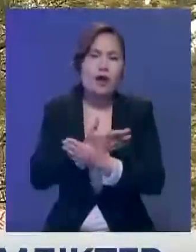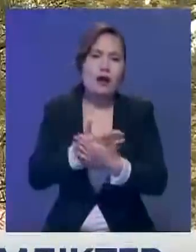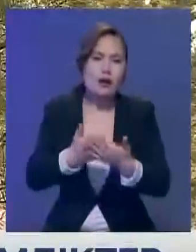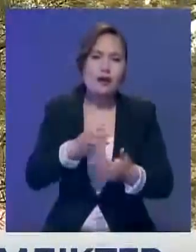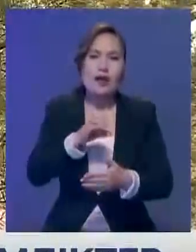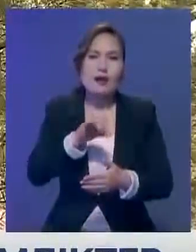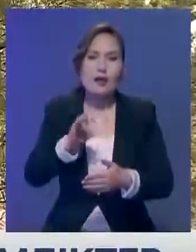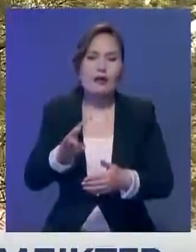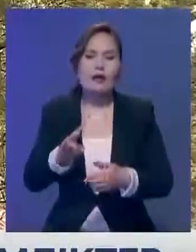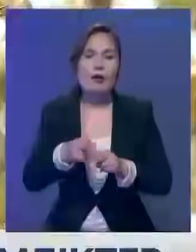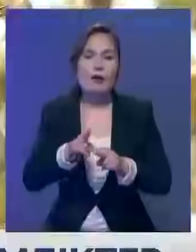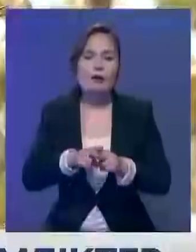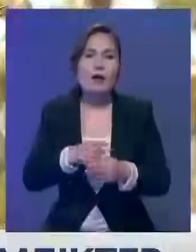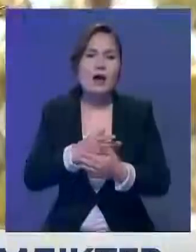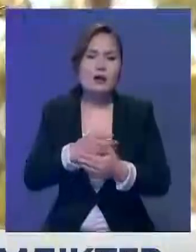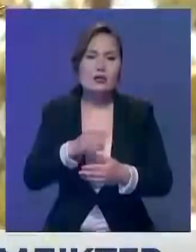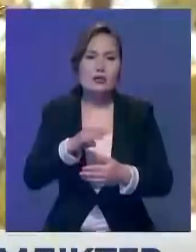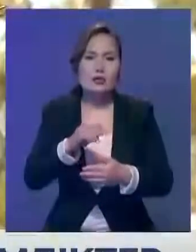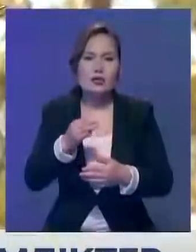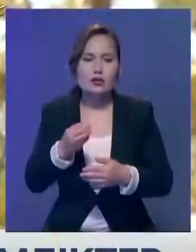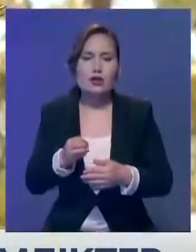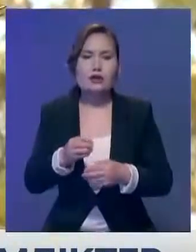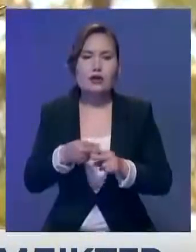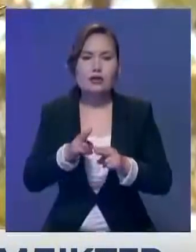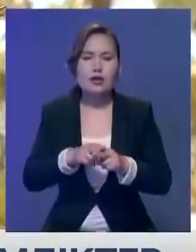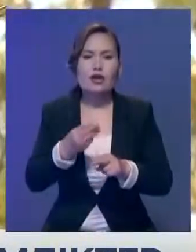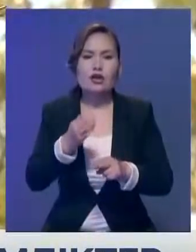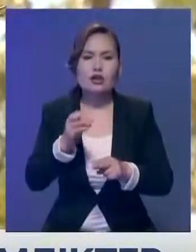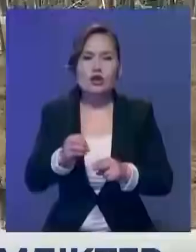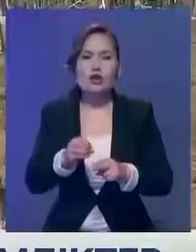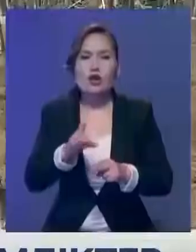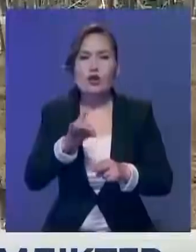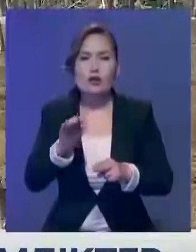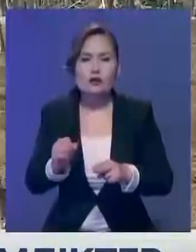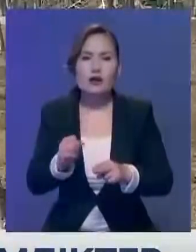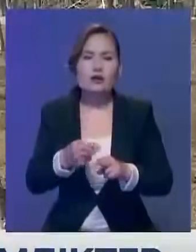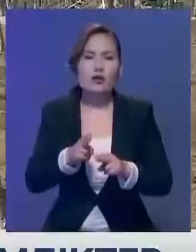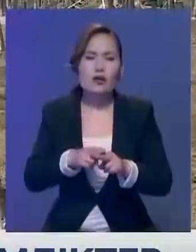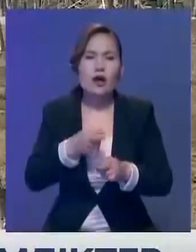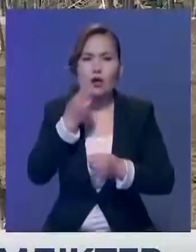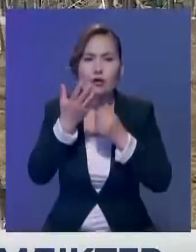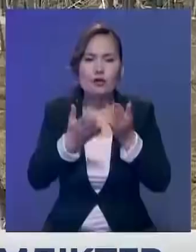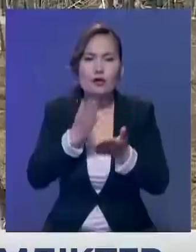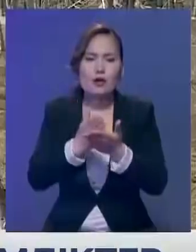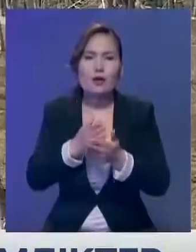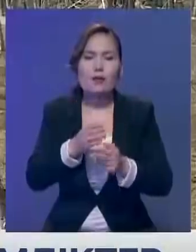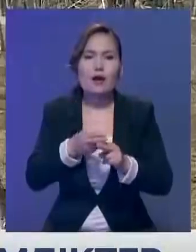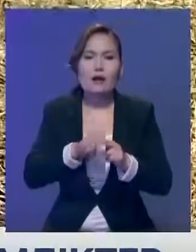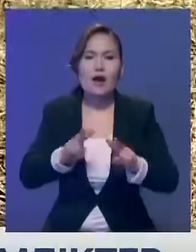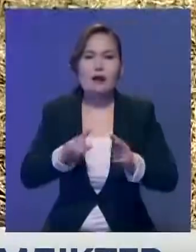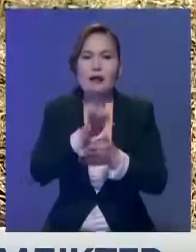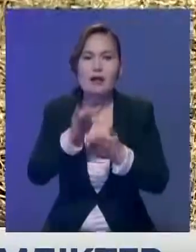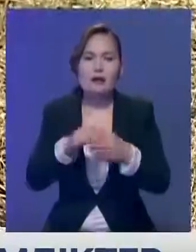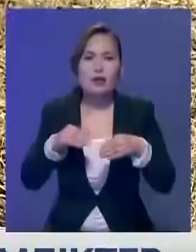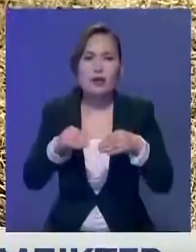емен, бекалұр емені, түрктіше, дала шиесі, қатпарлы розы, мойыл және сарғалдақ бар. Елірді бақтарын көгалдандыруға